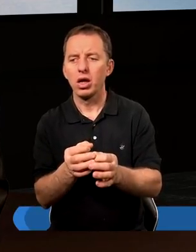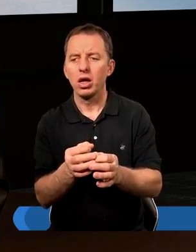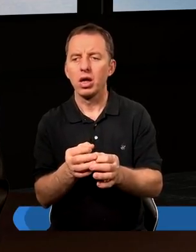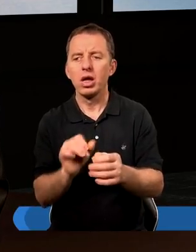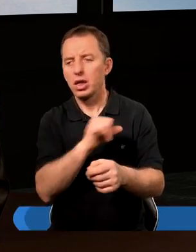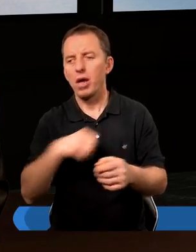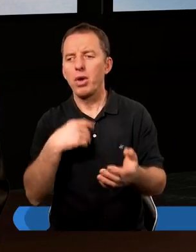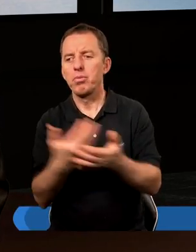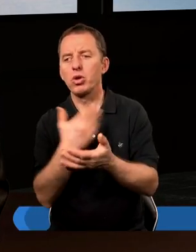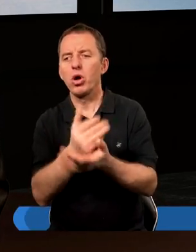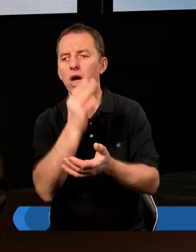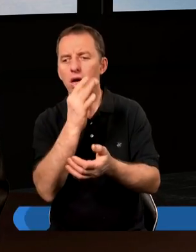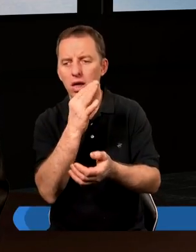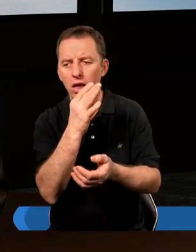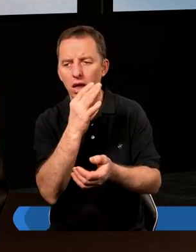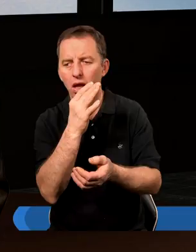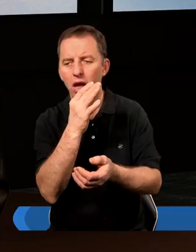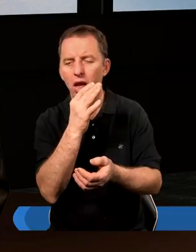samego początku Izraela,